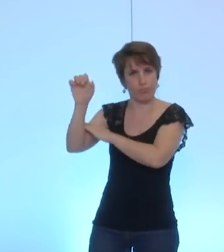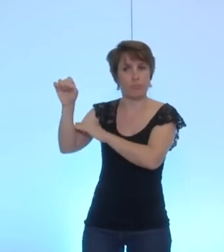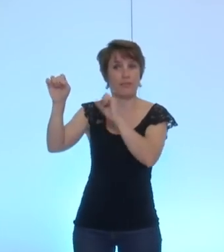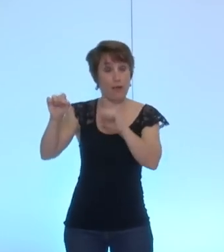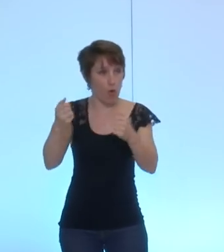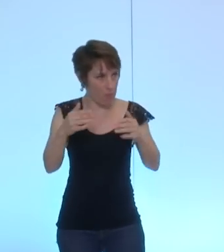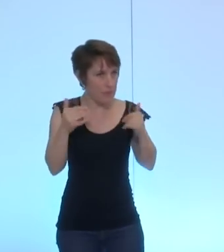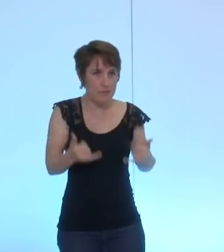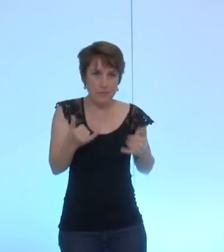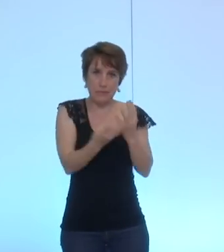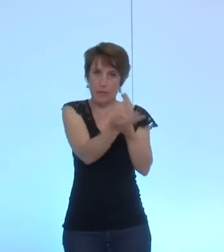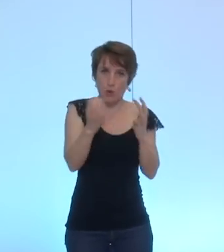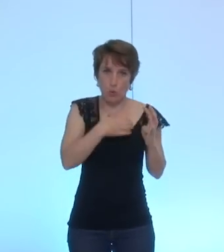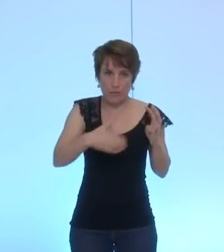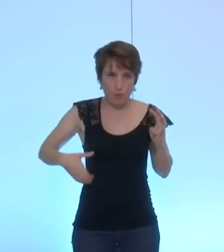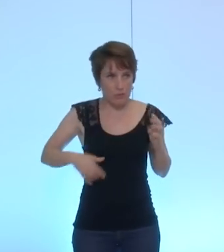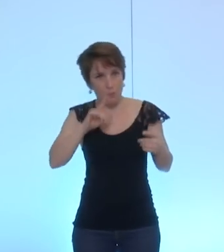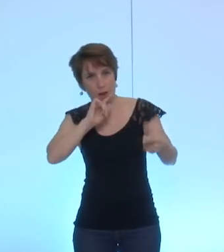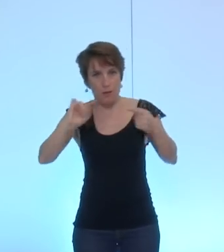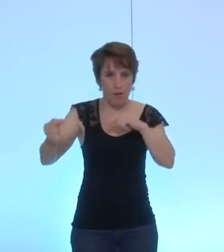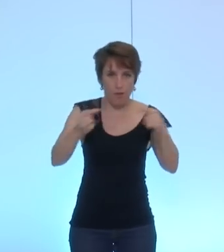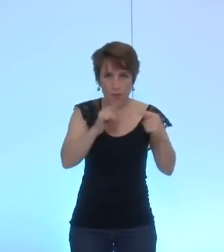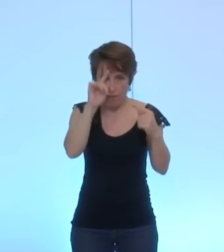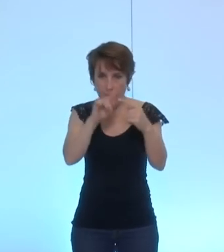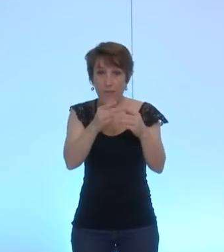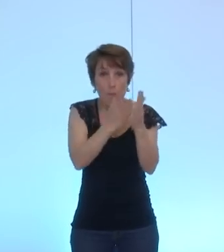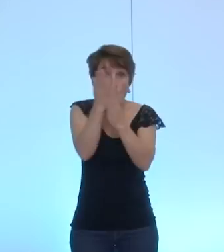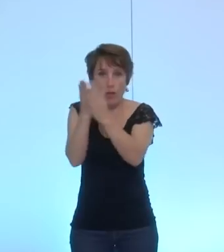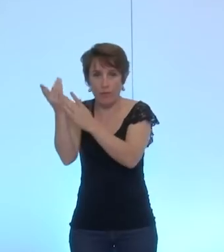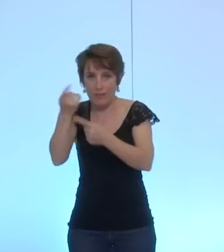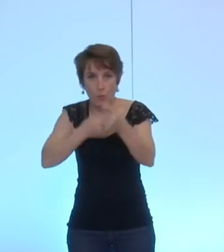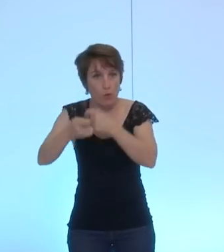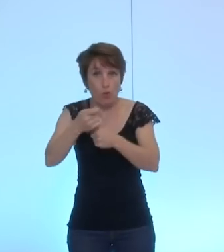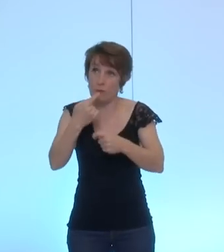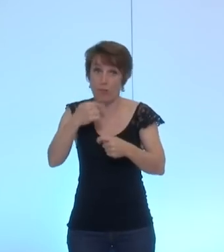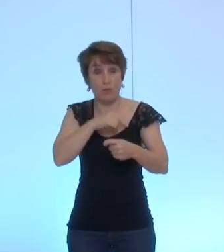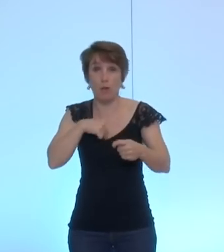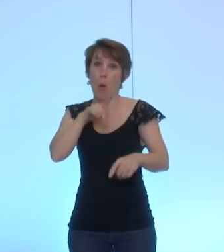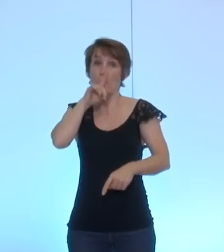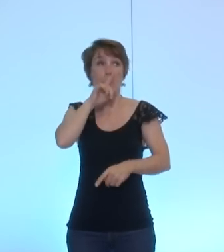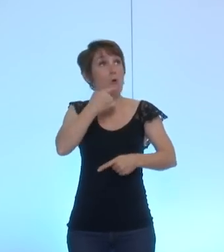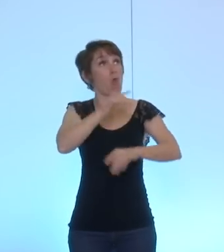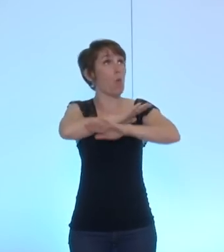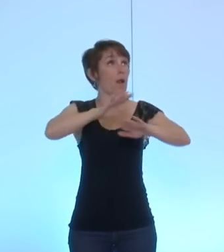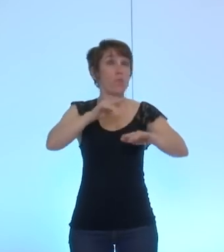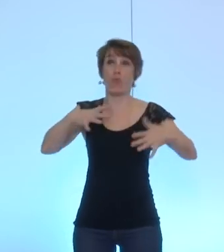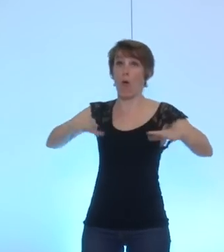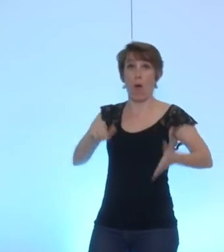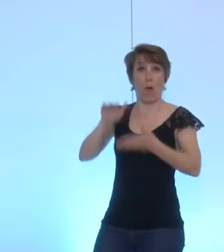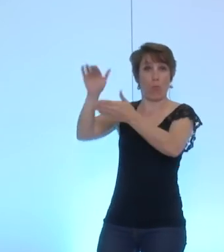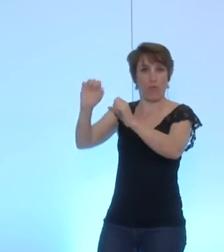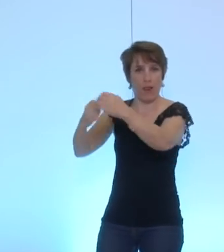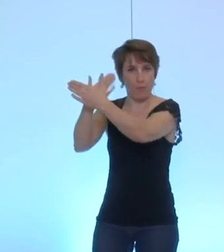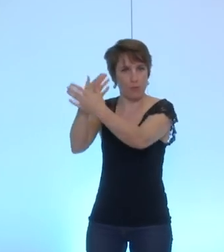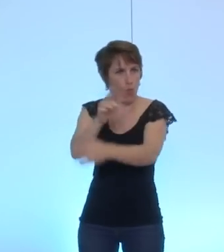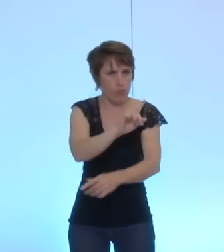enceinte-là, sur les orientations économiques, doit disparaître. Ce serait dramatique. Au contraire, plus que jamais la parole du